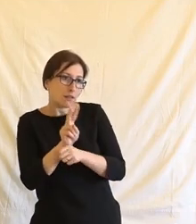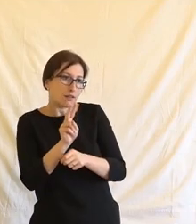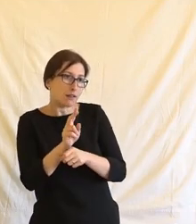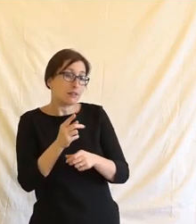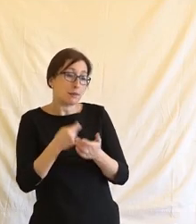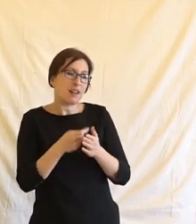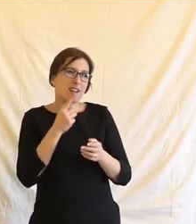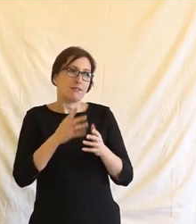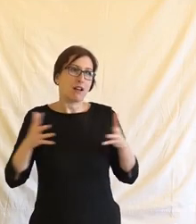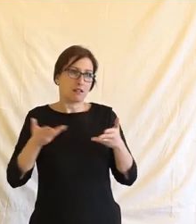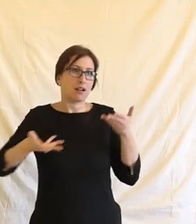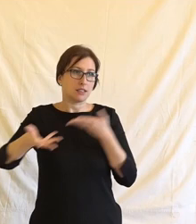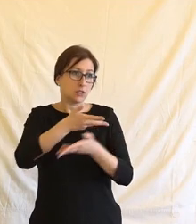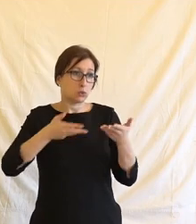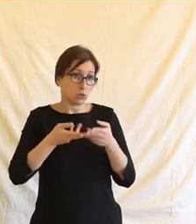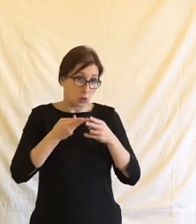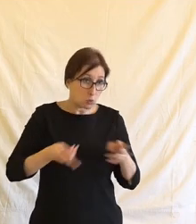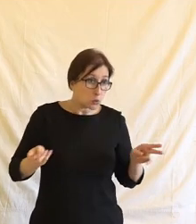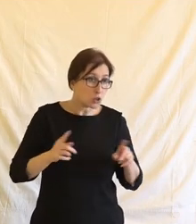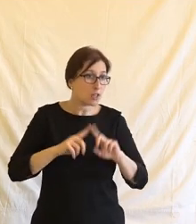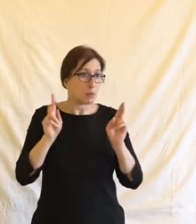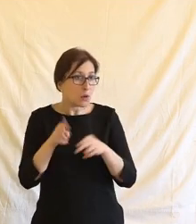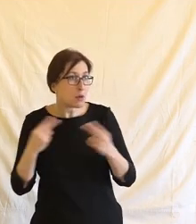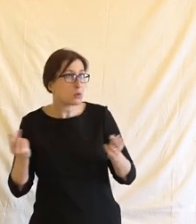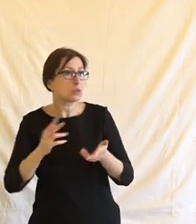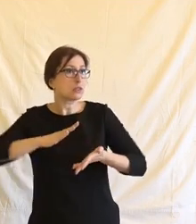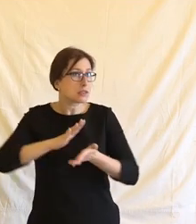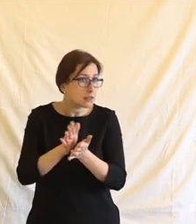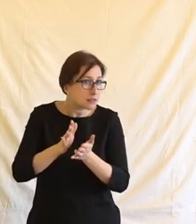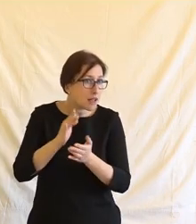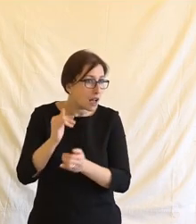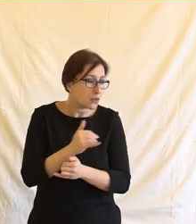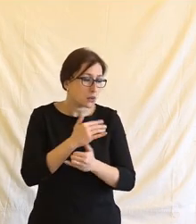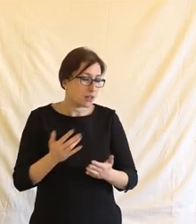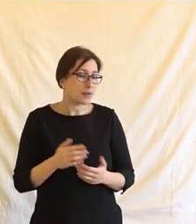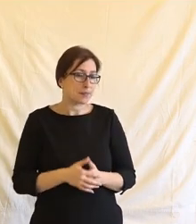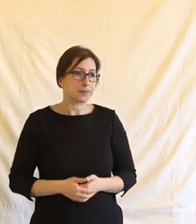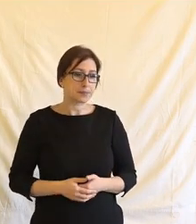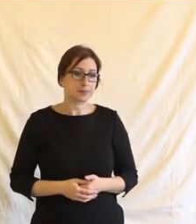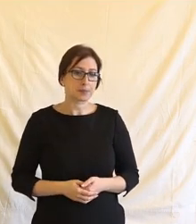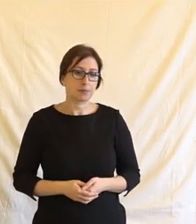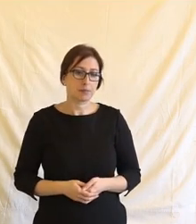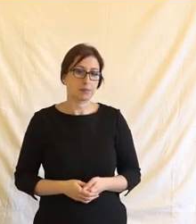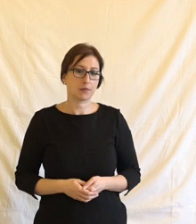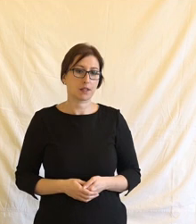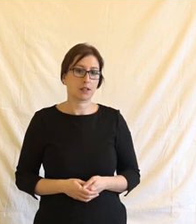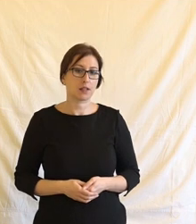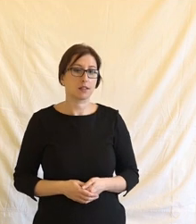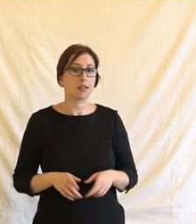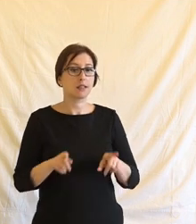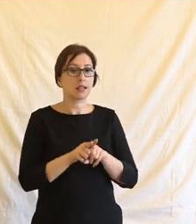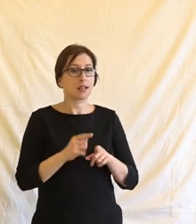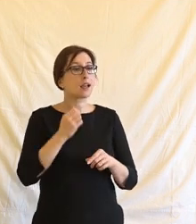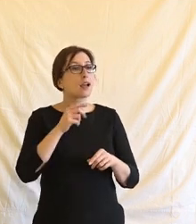komplexní debata, která určitě není u konce a myslím, že je spíš na svém začátku. Právo na lidskou